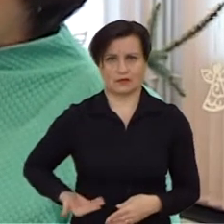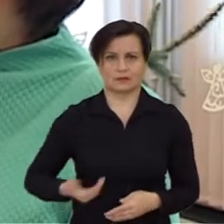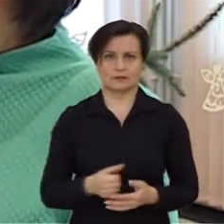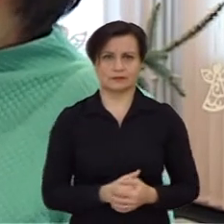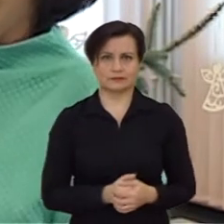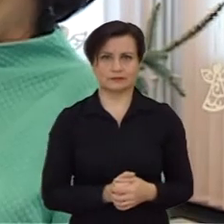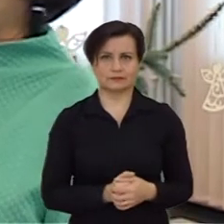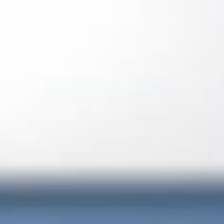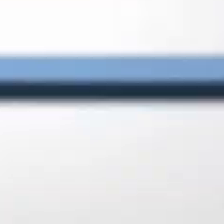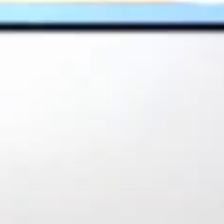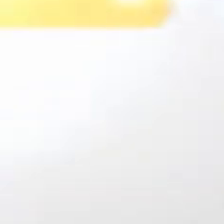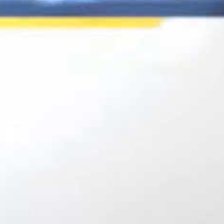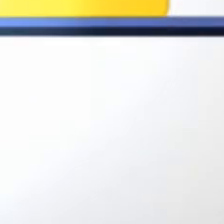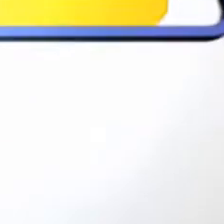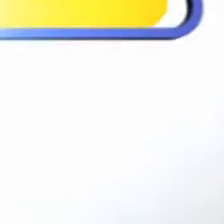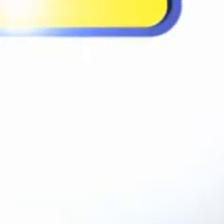ir mėlesnę gyventi.